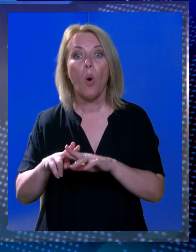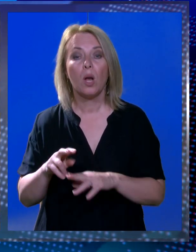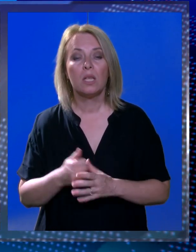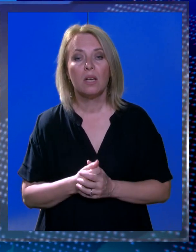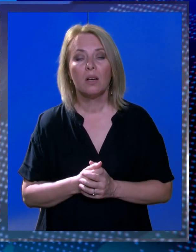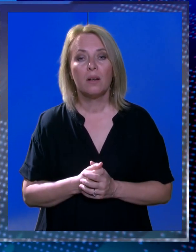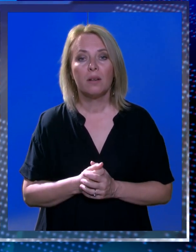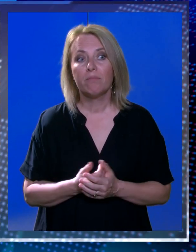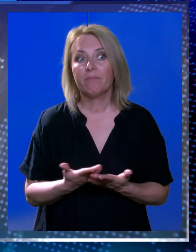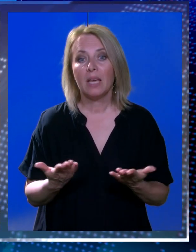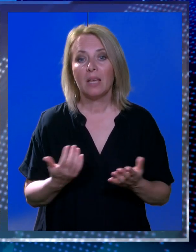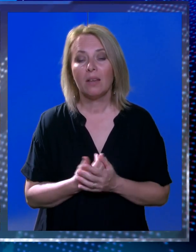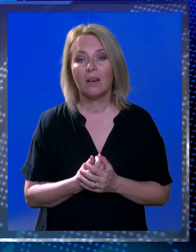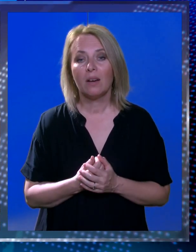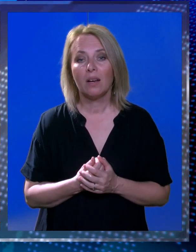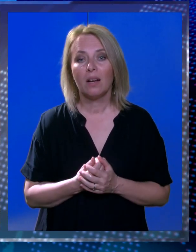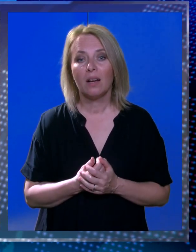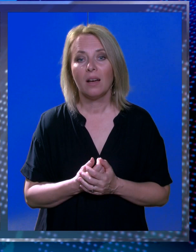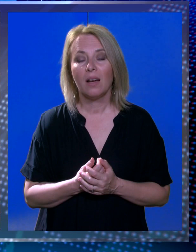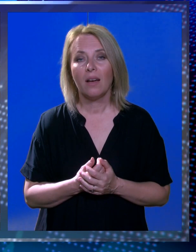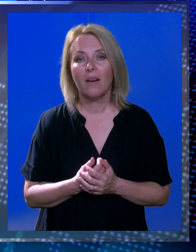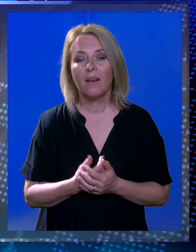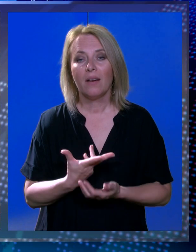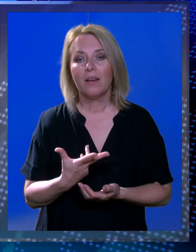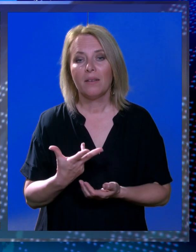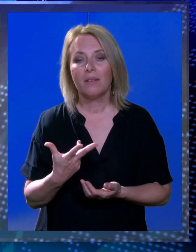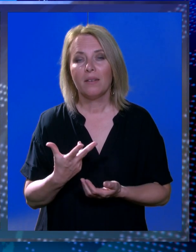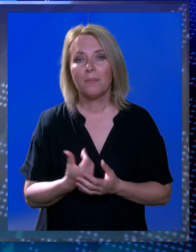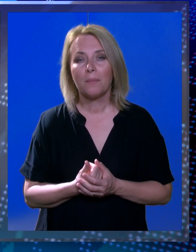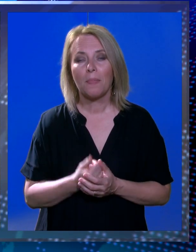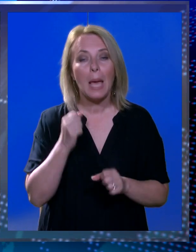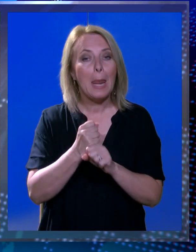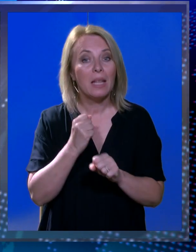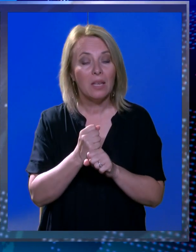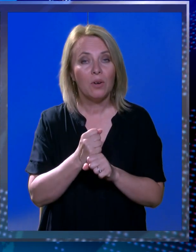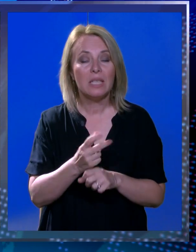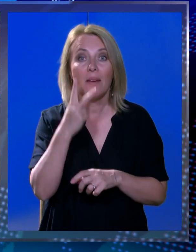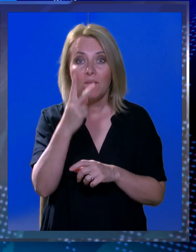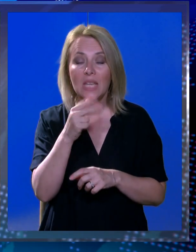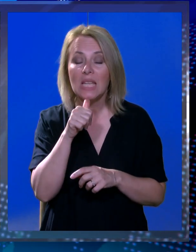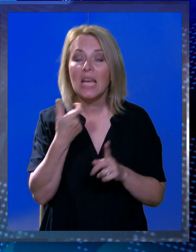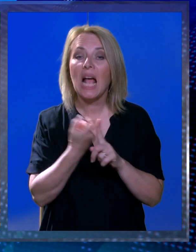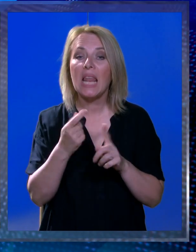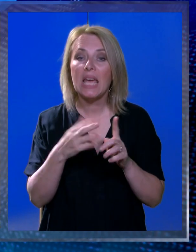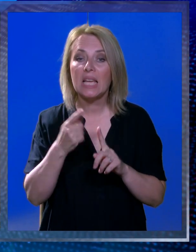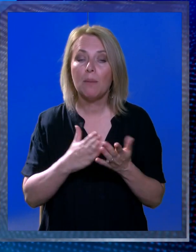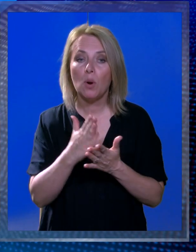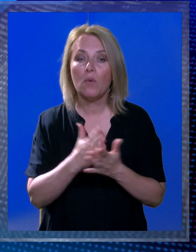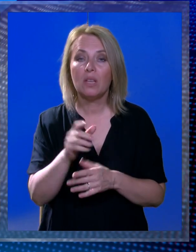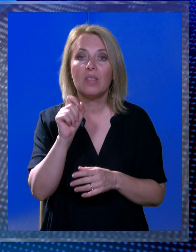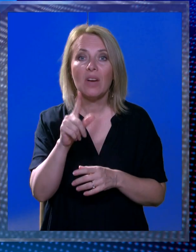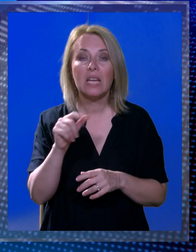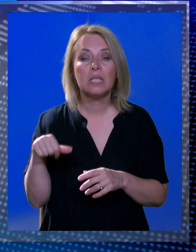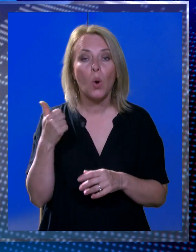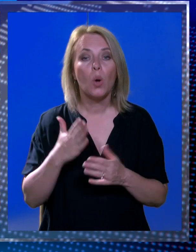Zašto? Eto vadio kuglice. Radionica vidi i klikni u Hrvatskoj se provodi